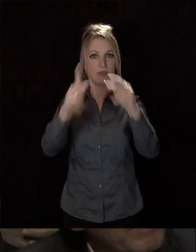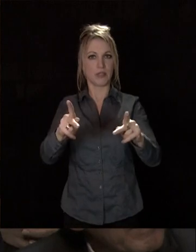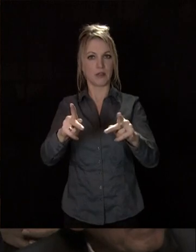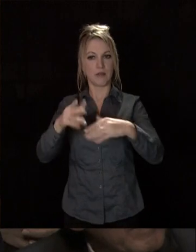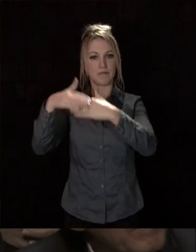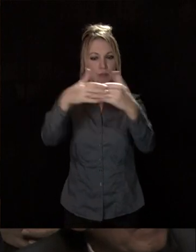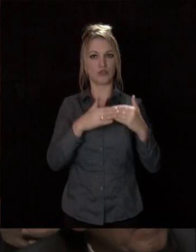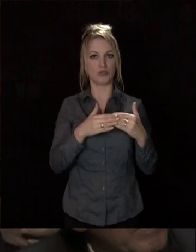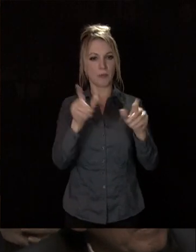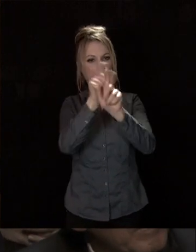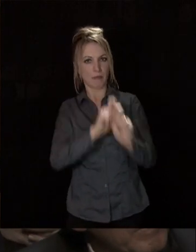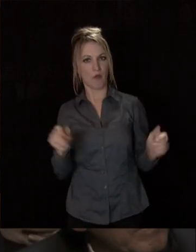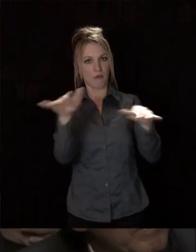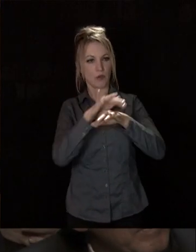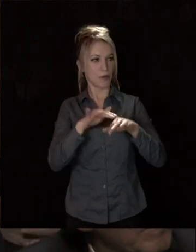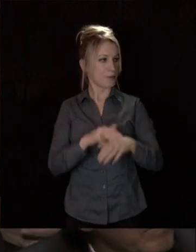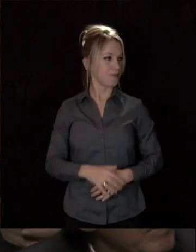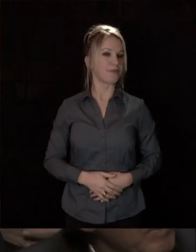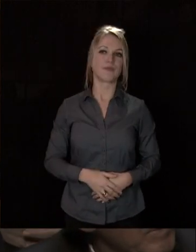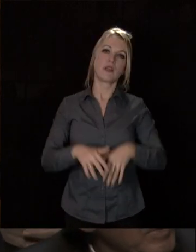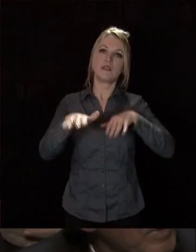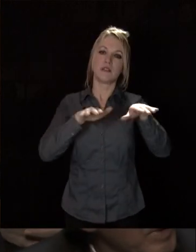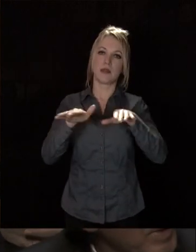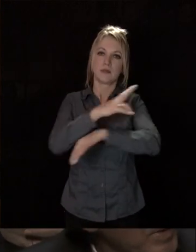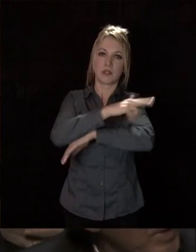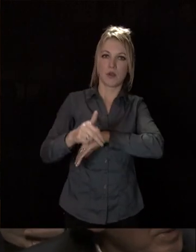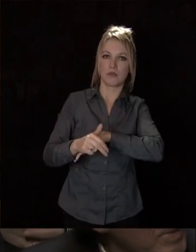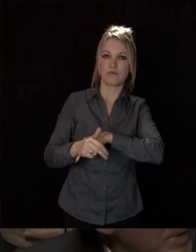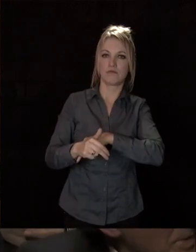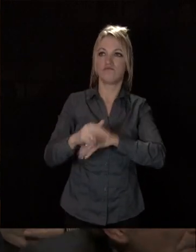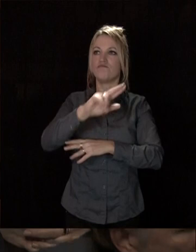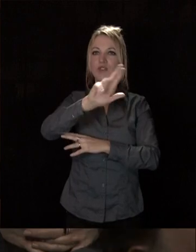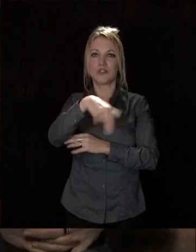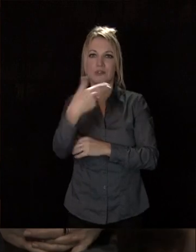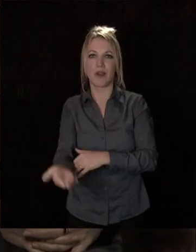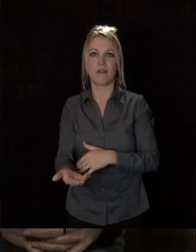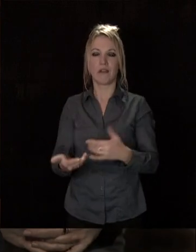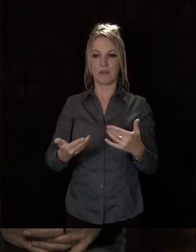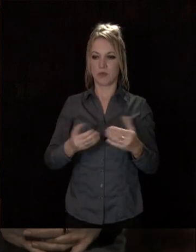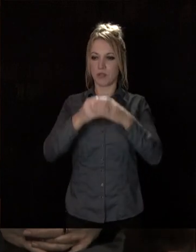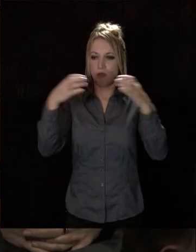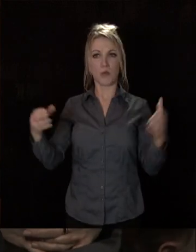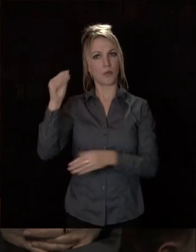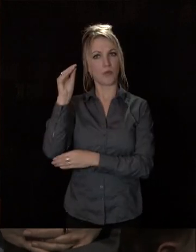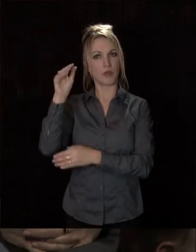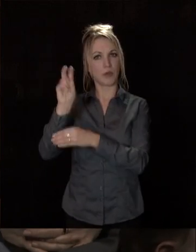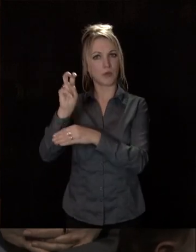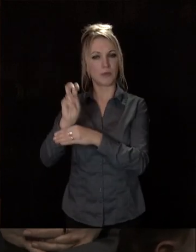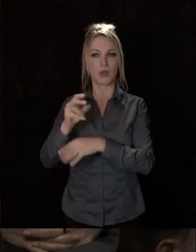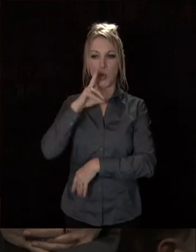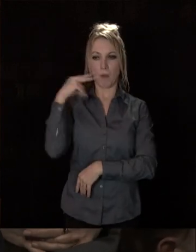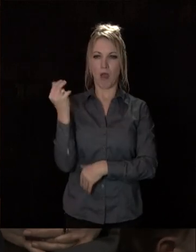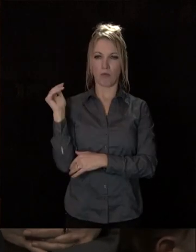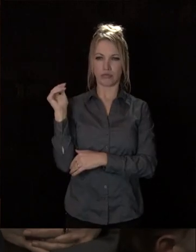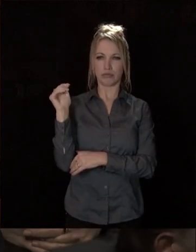respectueuse de l'environnement. Les systèmes naturels sur lesquels repose le développement économique et humain continuent à se